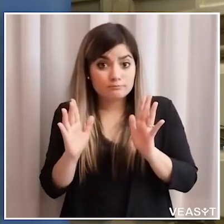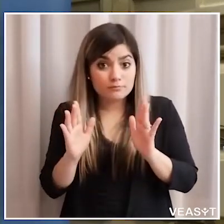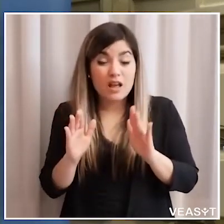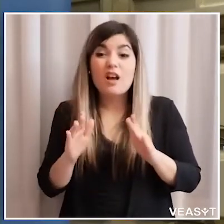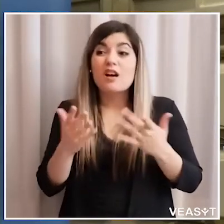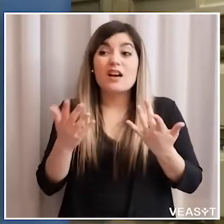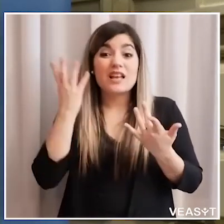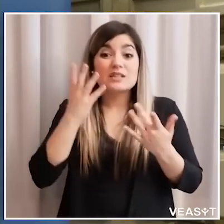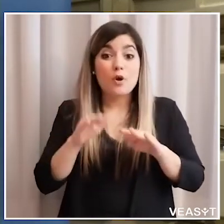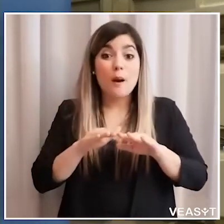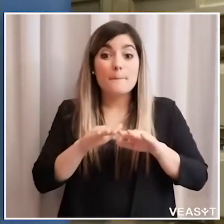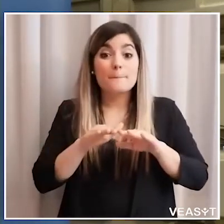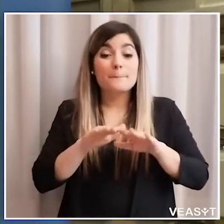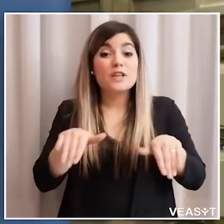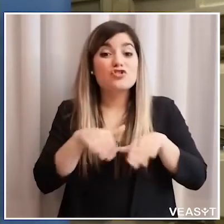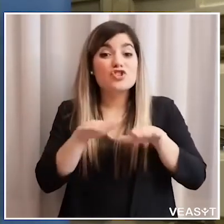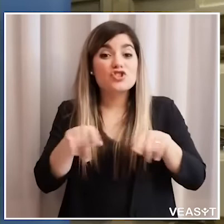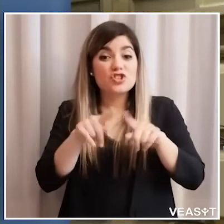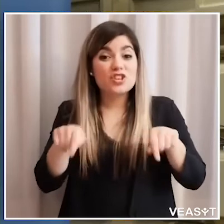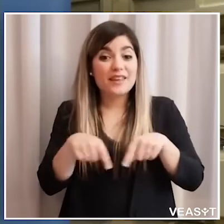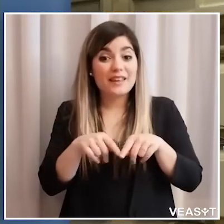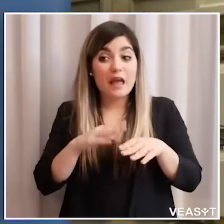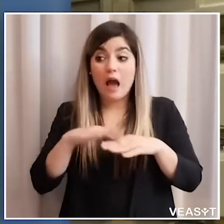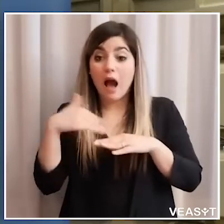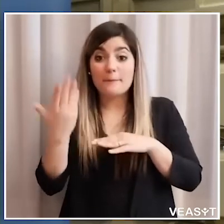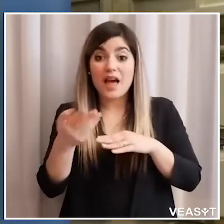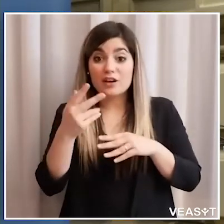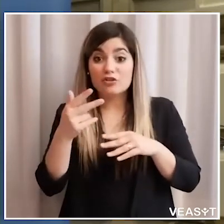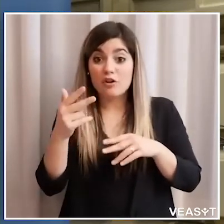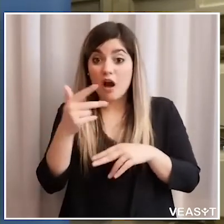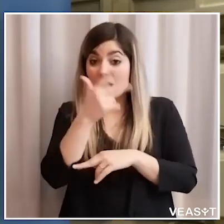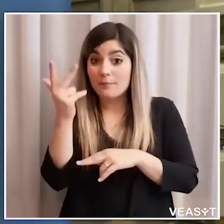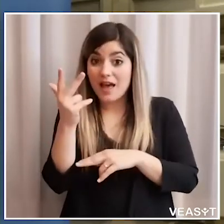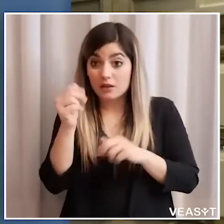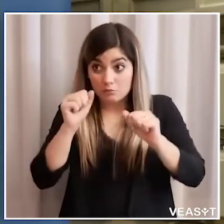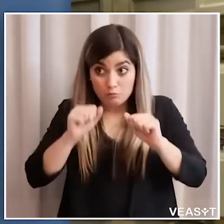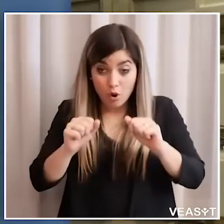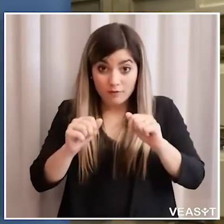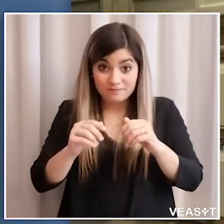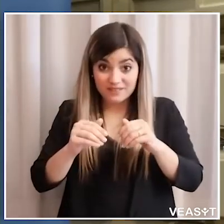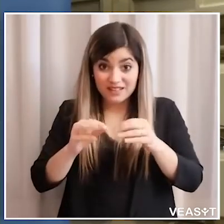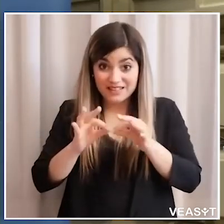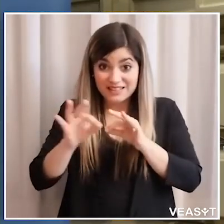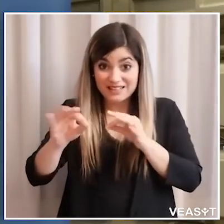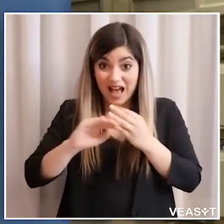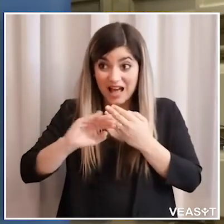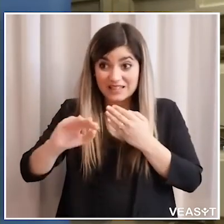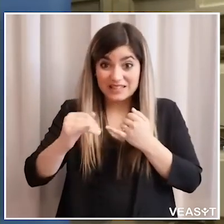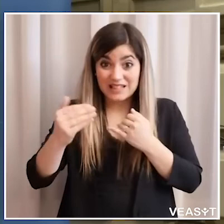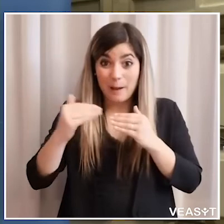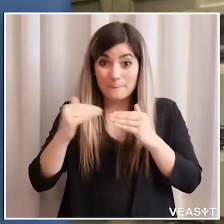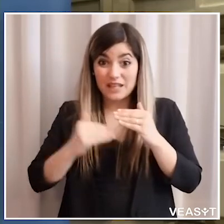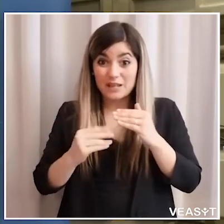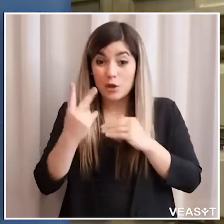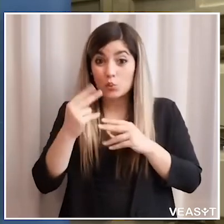le piscine all'aperto degli alberghi per esempio potranno essere utilizzate rispettando la distanza minima di due metri tra le persone